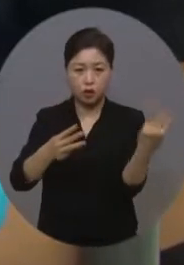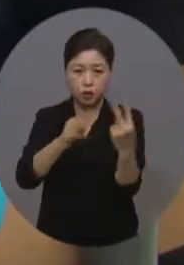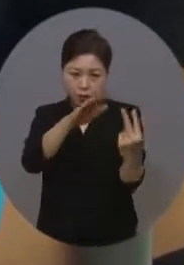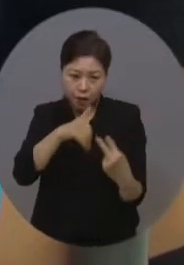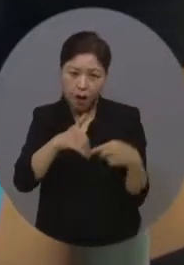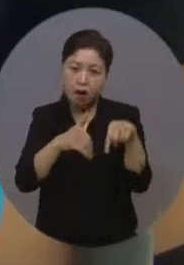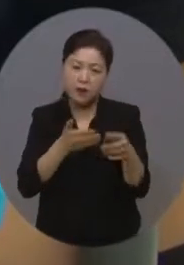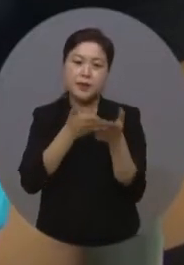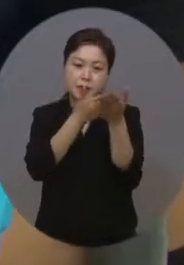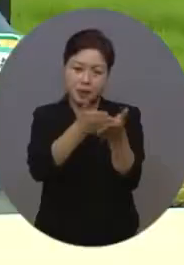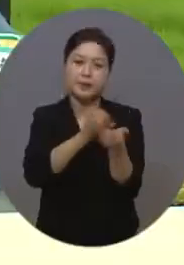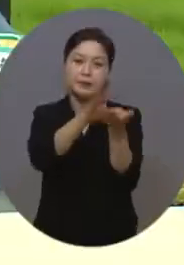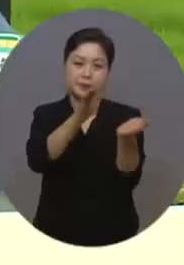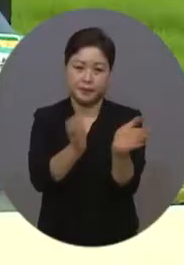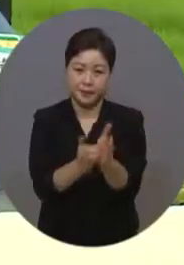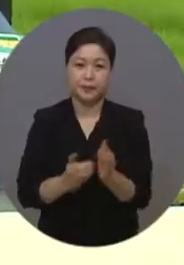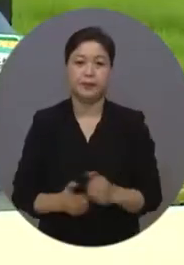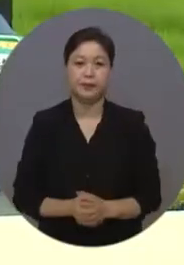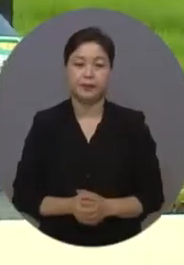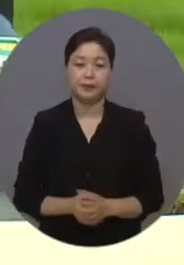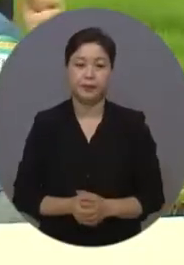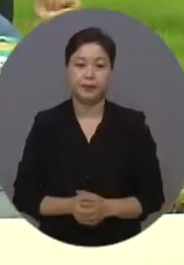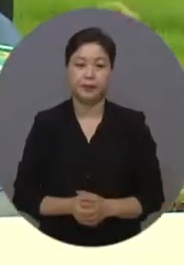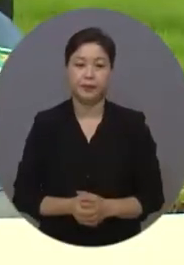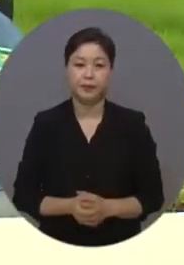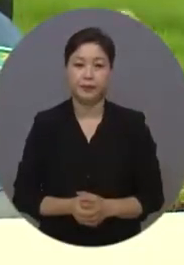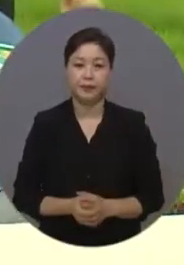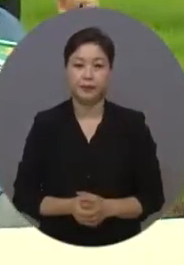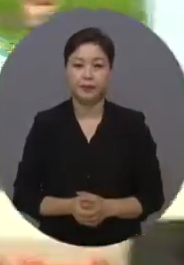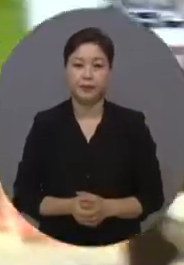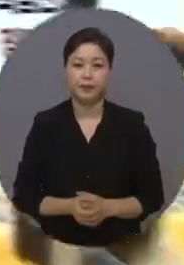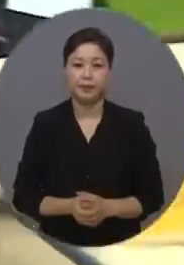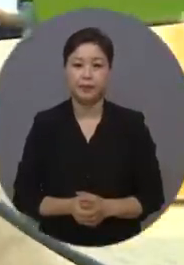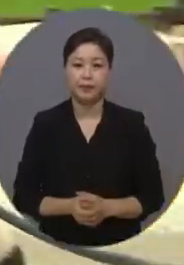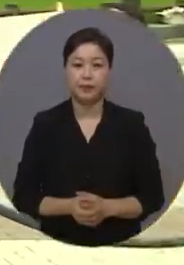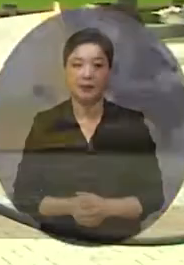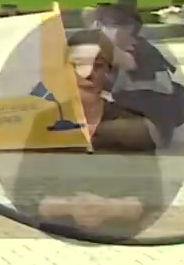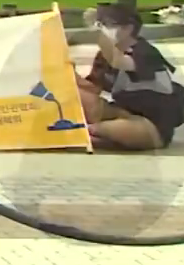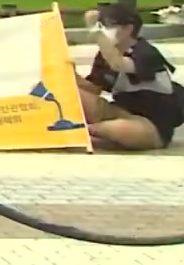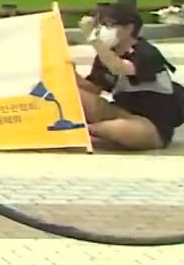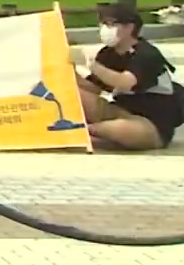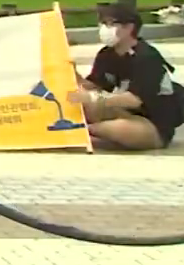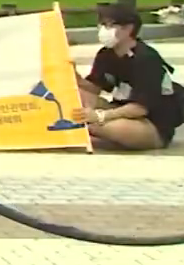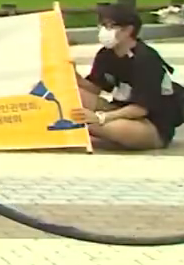요청서를 전달했습니다. 복지TV 뉴스 박선영입니다. 고맙습니다. 고맙습니다. 고맙습니다. 고맙습니다. 고맙습니다. 고맙습니다.